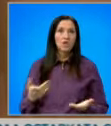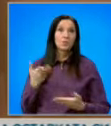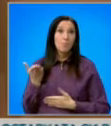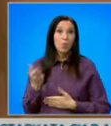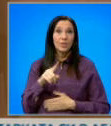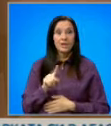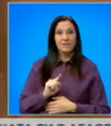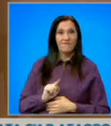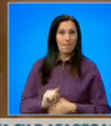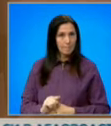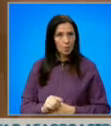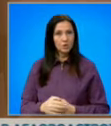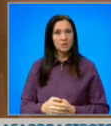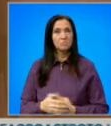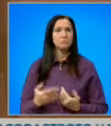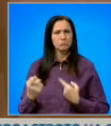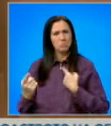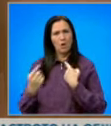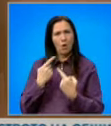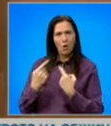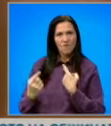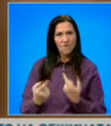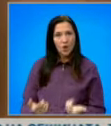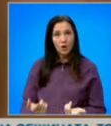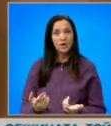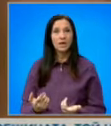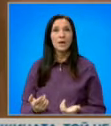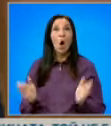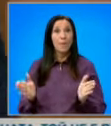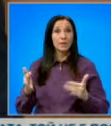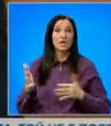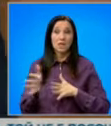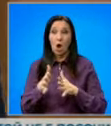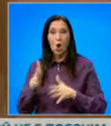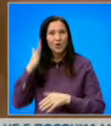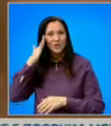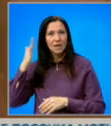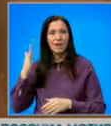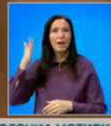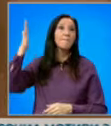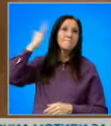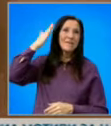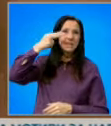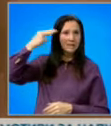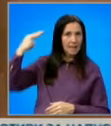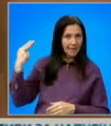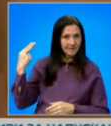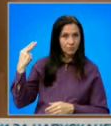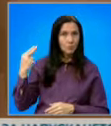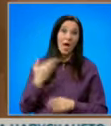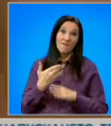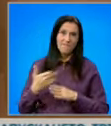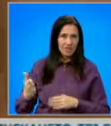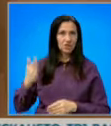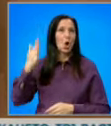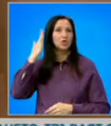тези въпроси сме разговарали. Определени са хората от страна на Министерството, а вече и